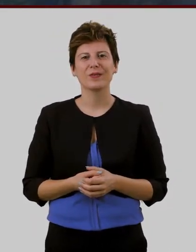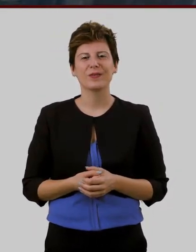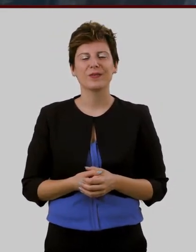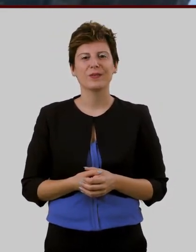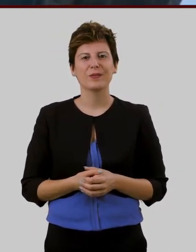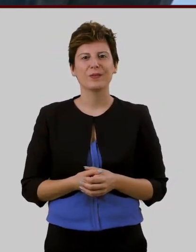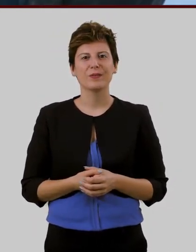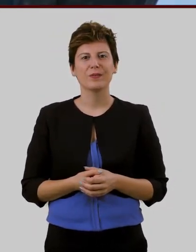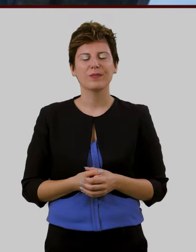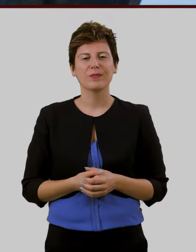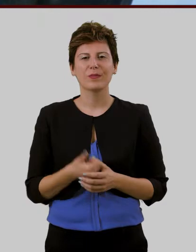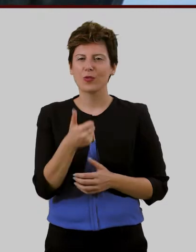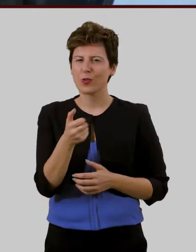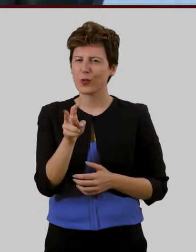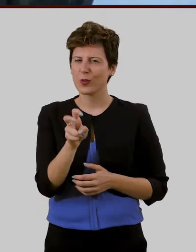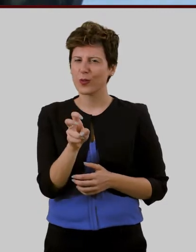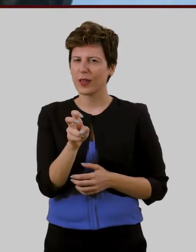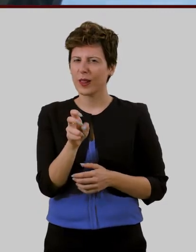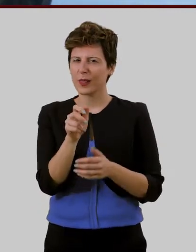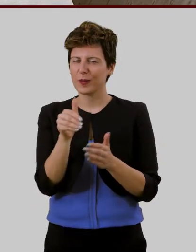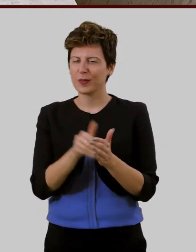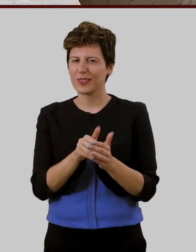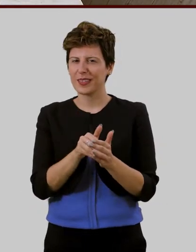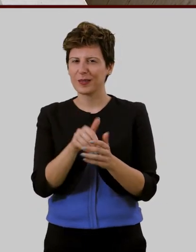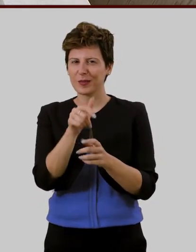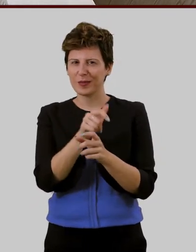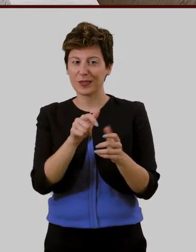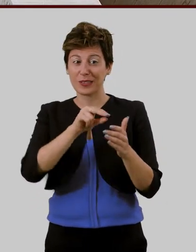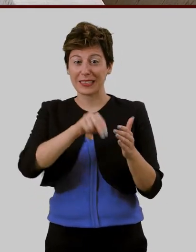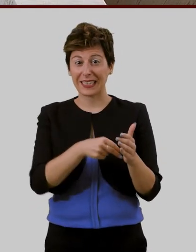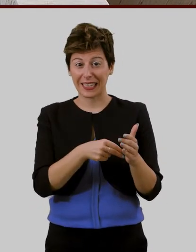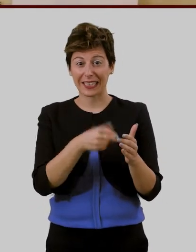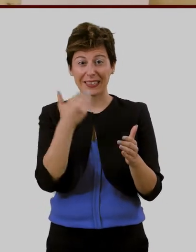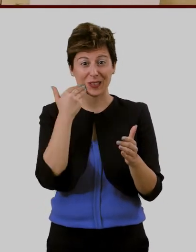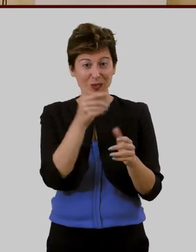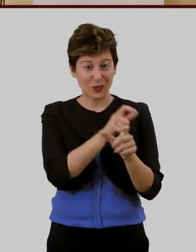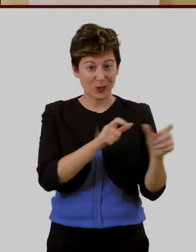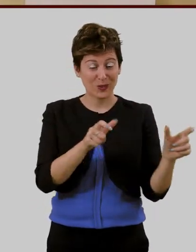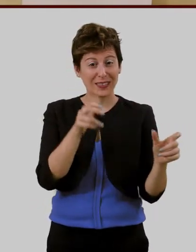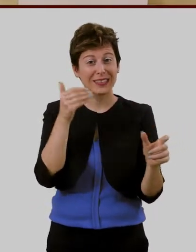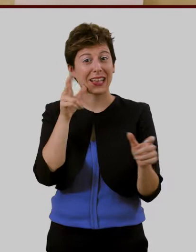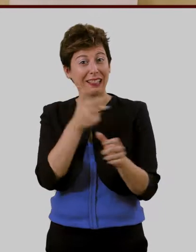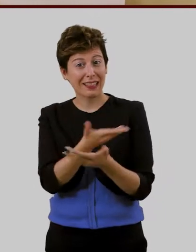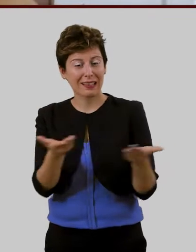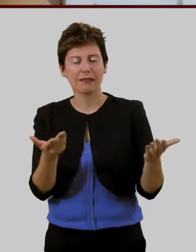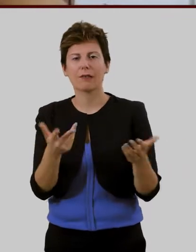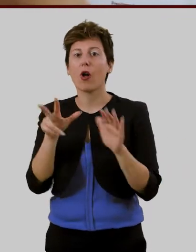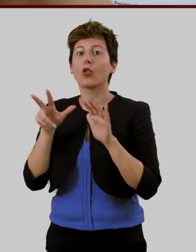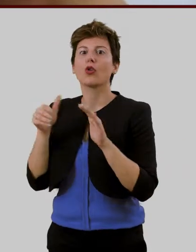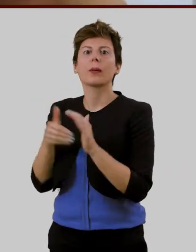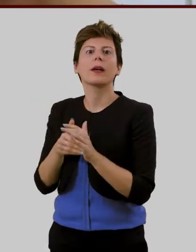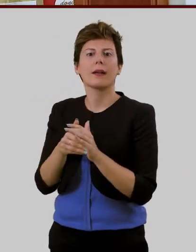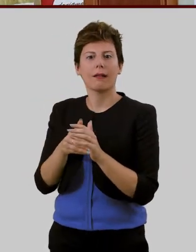con oltre 120 mila iscritti tra studentesse e studenti e circa 8.000 tra docenti ricercatrice ricercatore